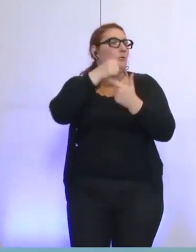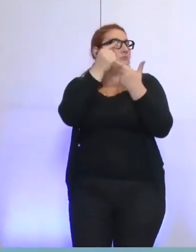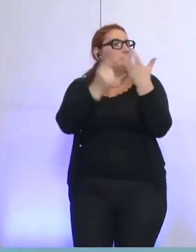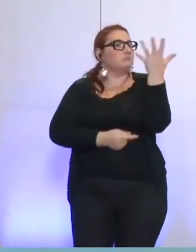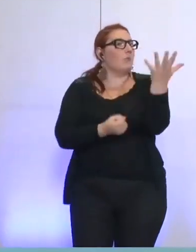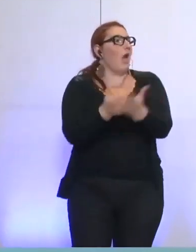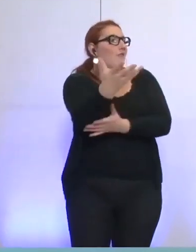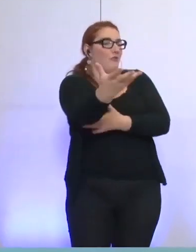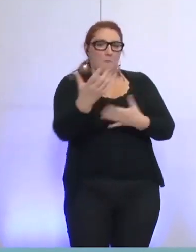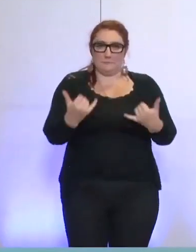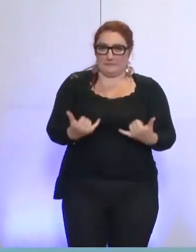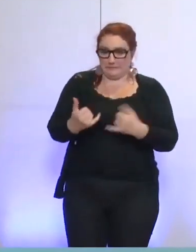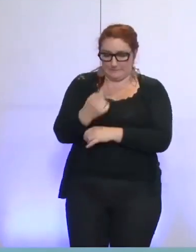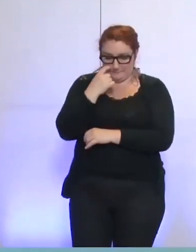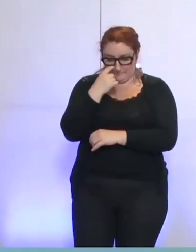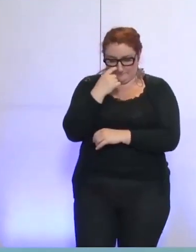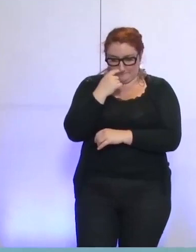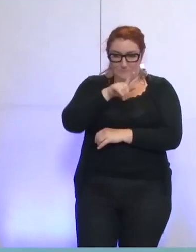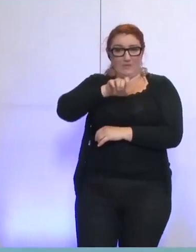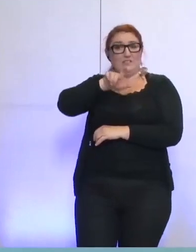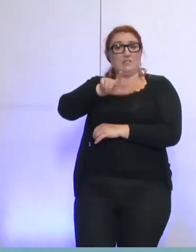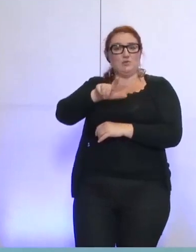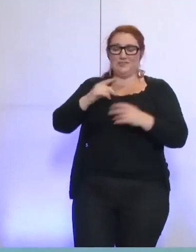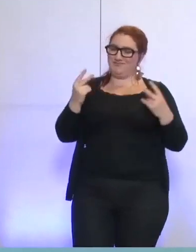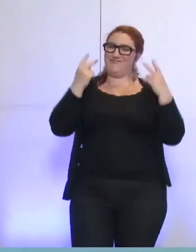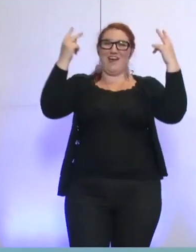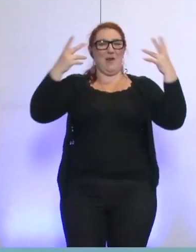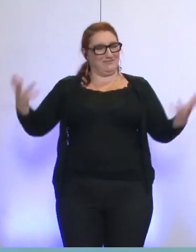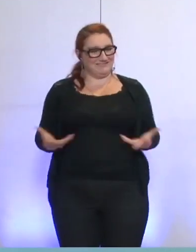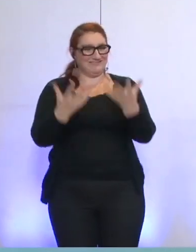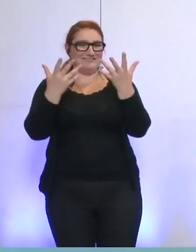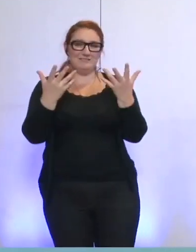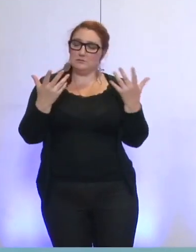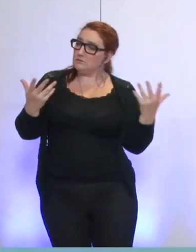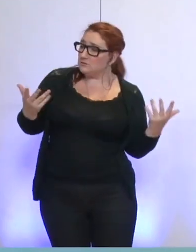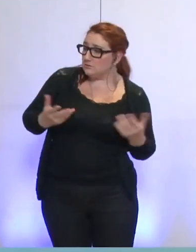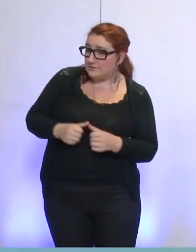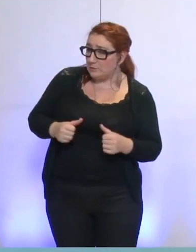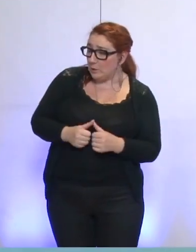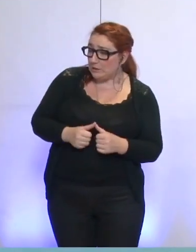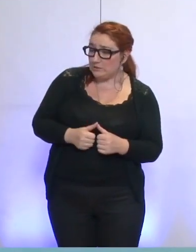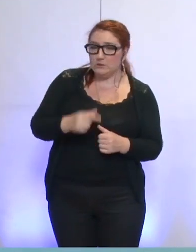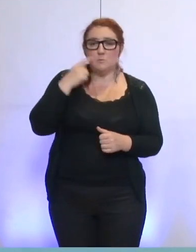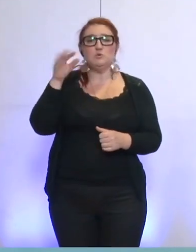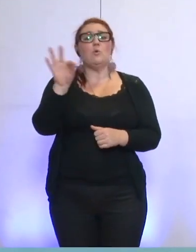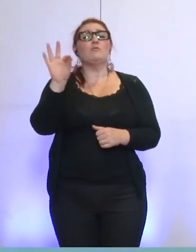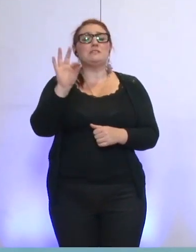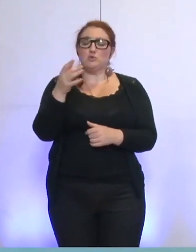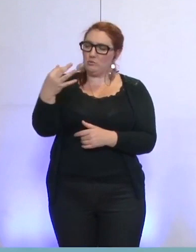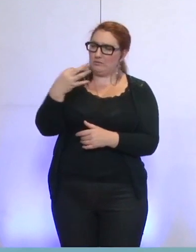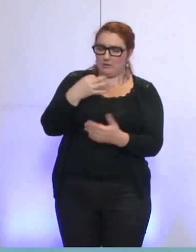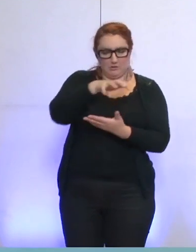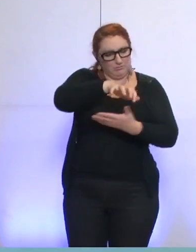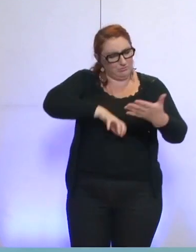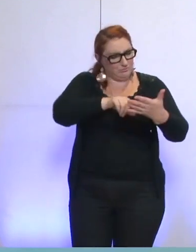Qu'avez-vous concrètement fait pour valoriser les atouts de GEG dans cet appel d'offres ? Monsieur Fristot, dans son courrier aux salariés, dit avoir tout fait. Mais quoi